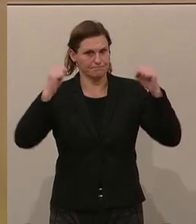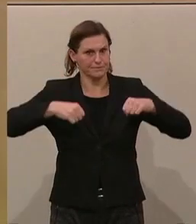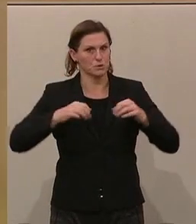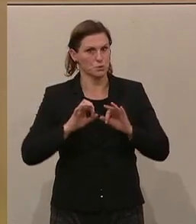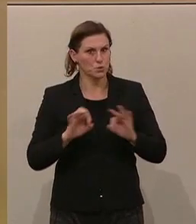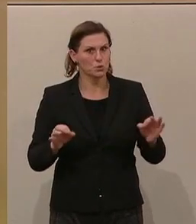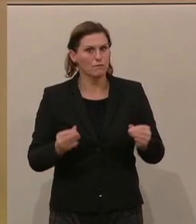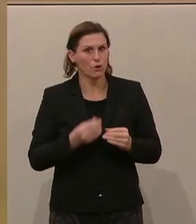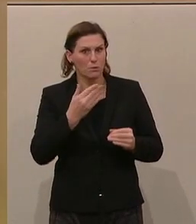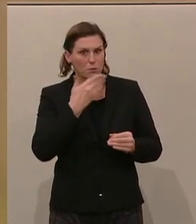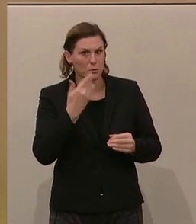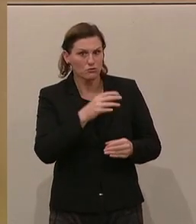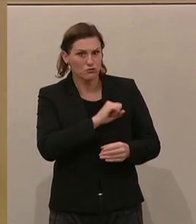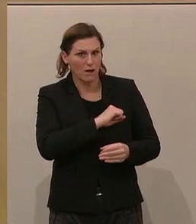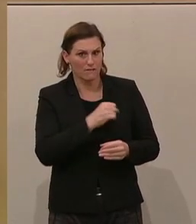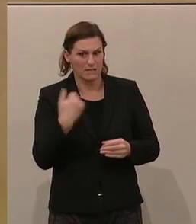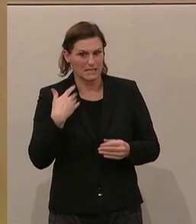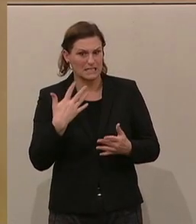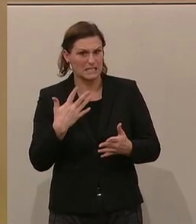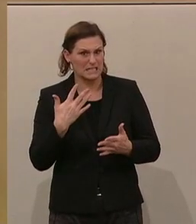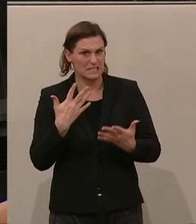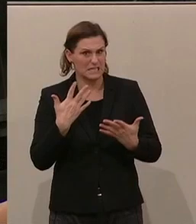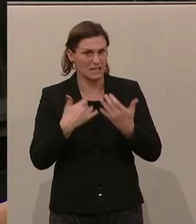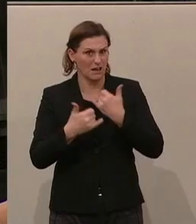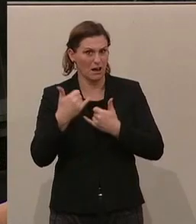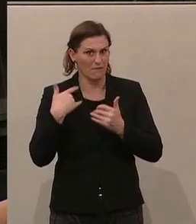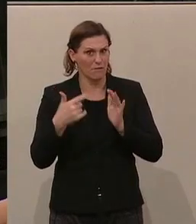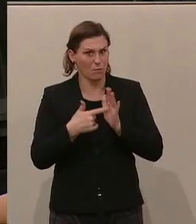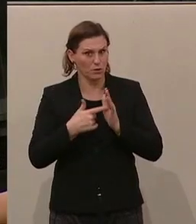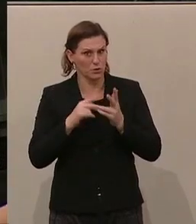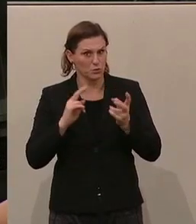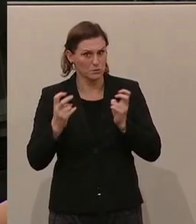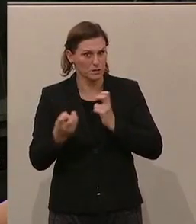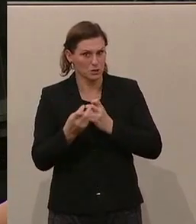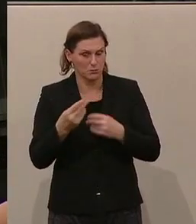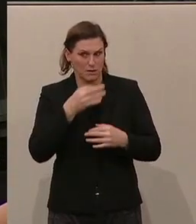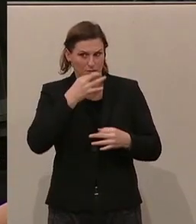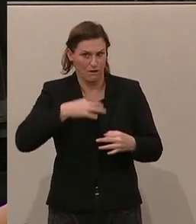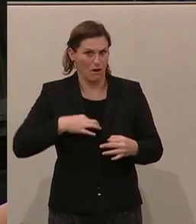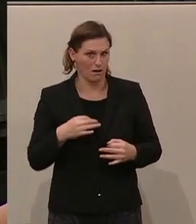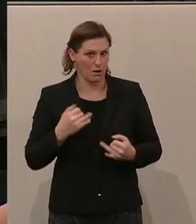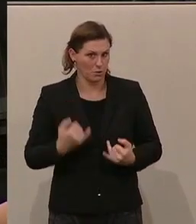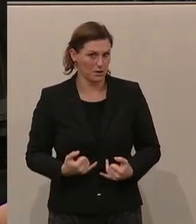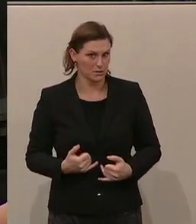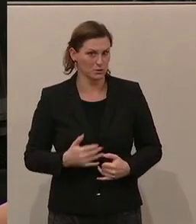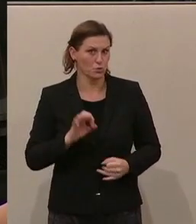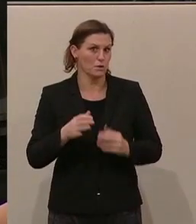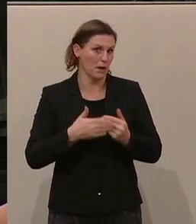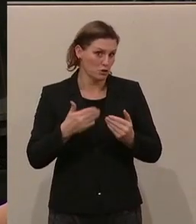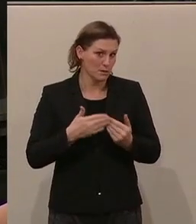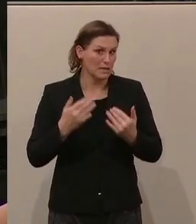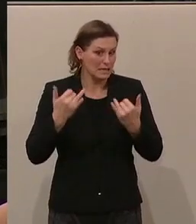gut ist. Warum haben Sie das eigentlich nicht geschafft, die letzten 10 Jahre, wo wir das immer wieder gefordert haben, umzusetzen? Das frage ich mich schon an dieser Stelle. Ein gutes Beispiel.